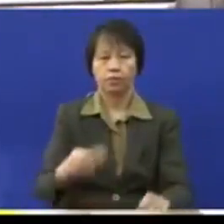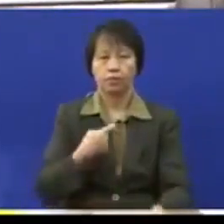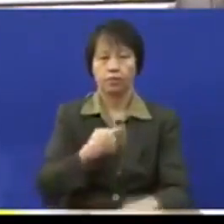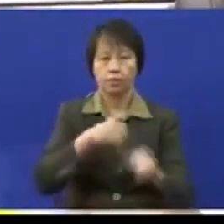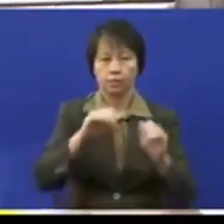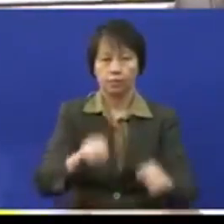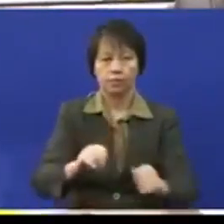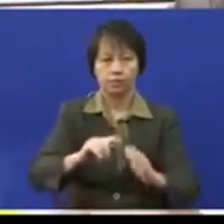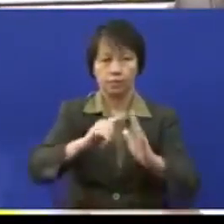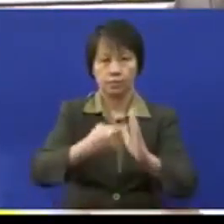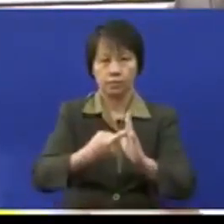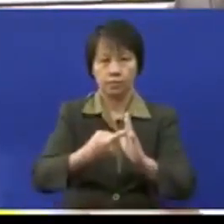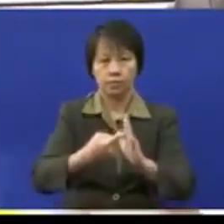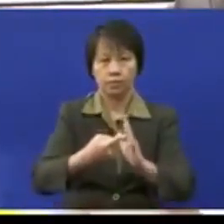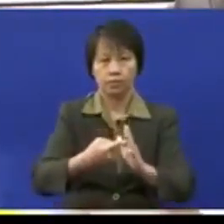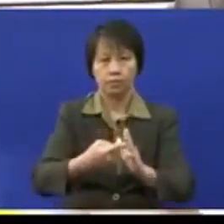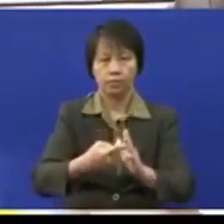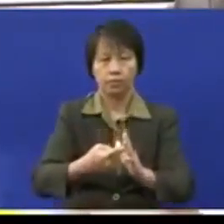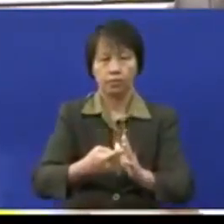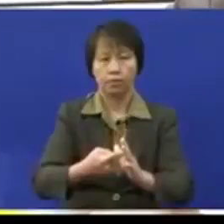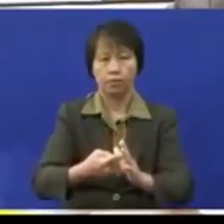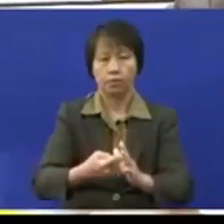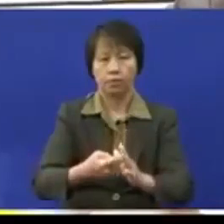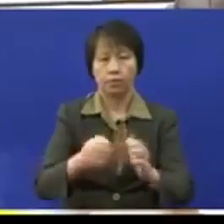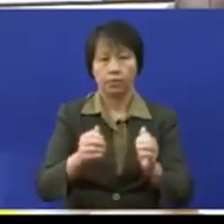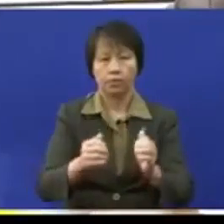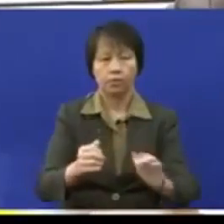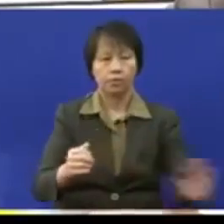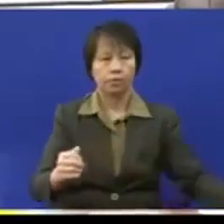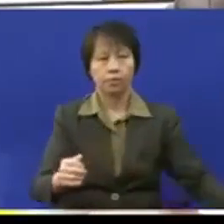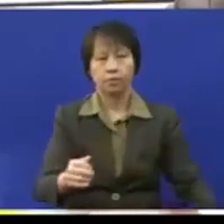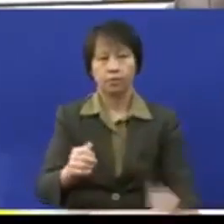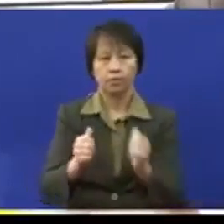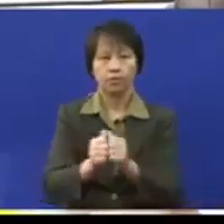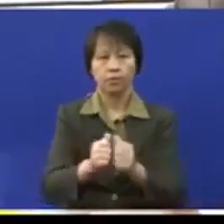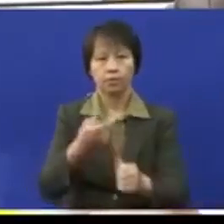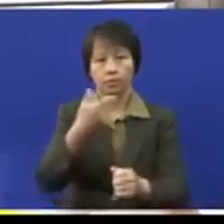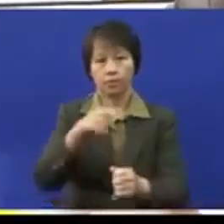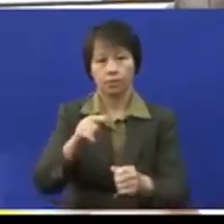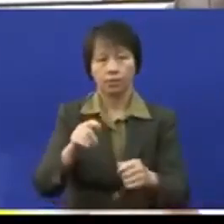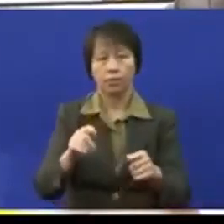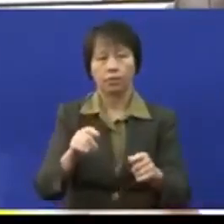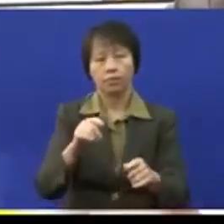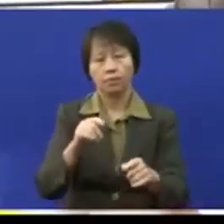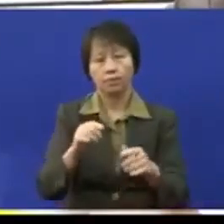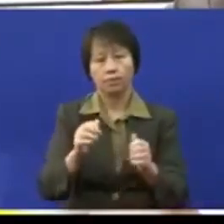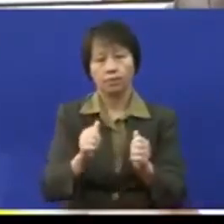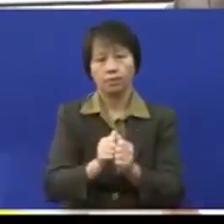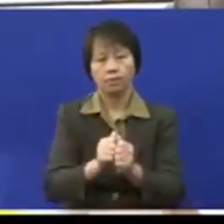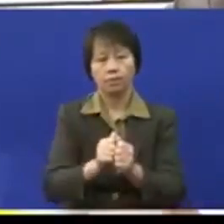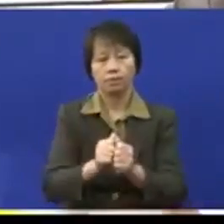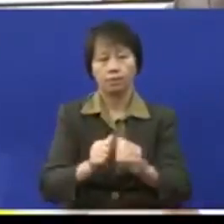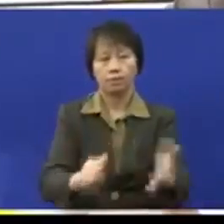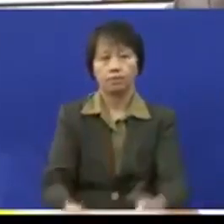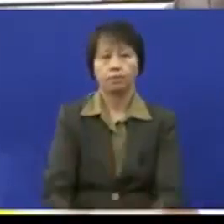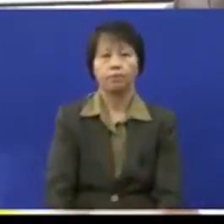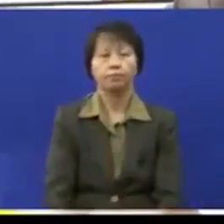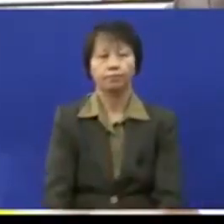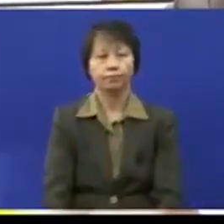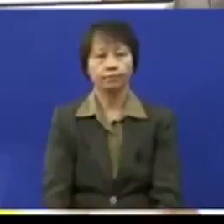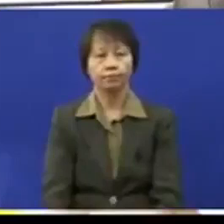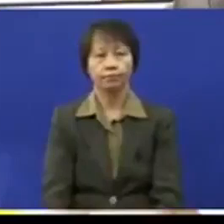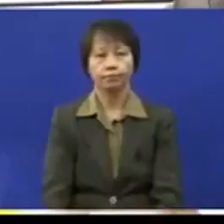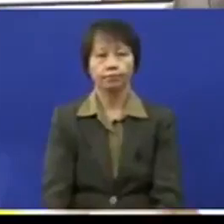memberi makna kepada usul ini dengan memulakan audit terhadap pengakuasaan universal building bylaw universal